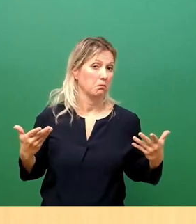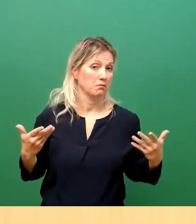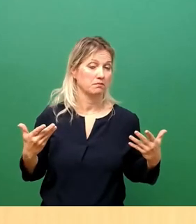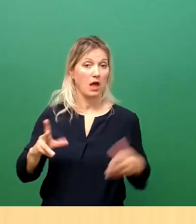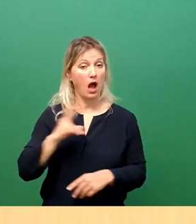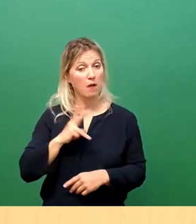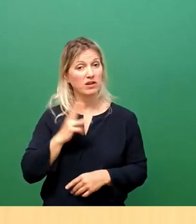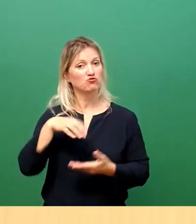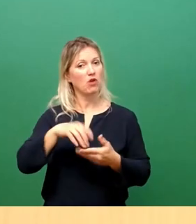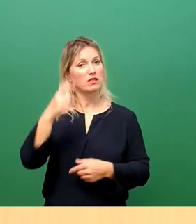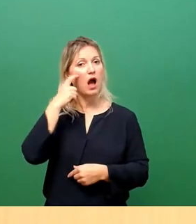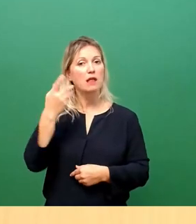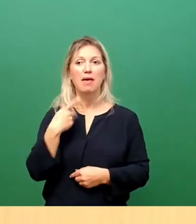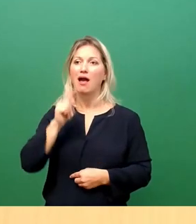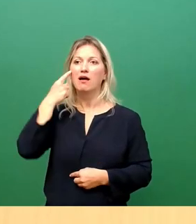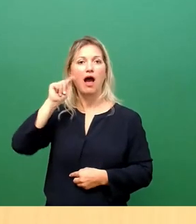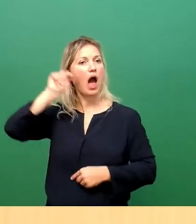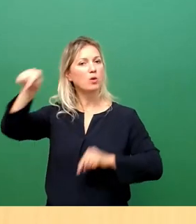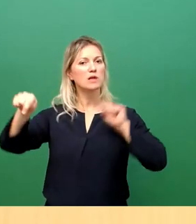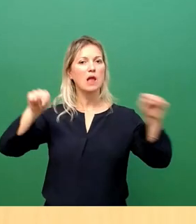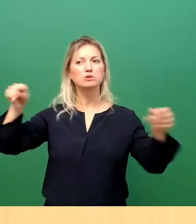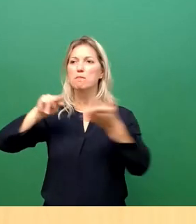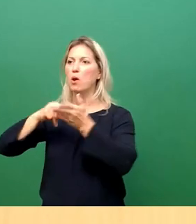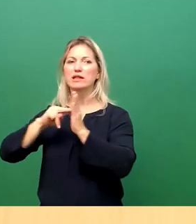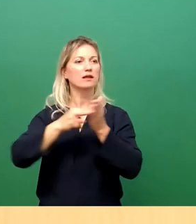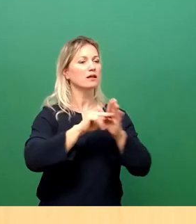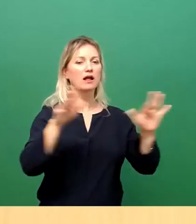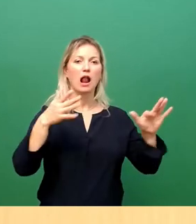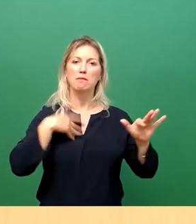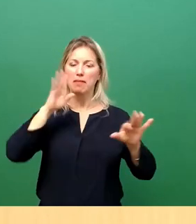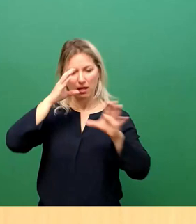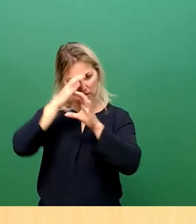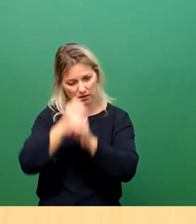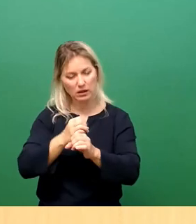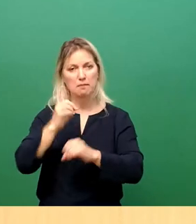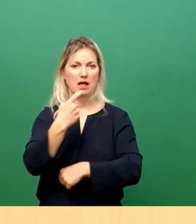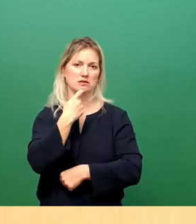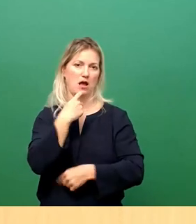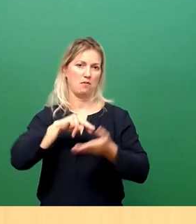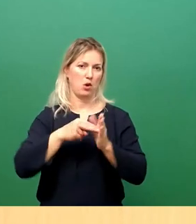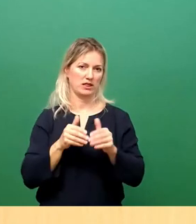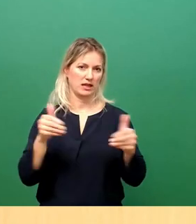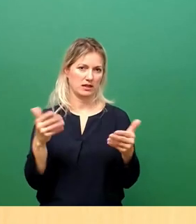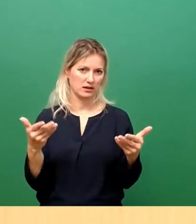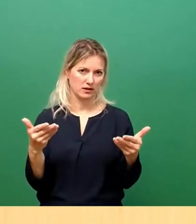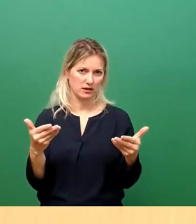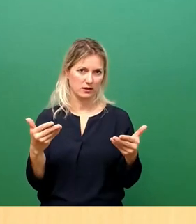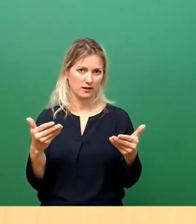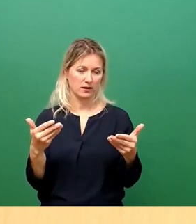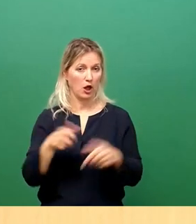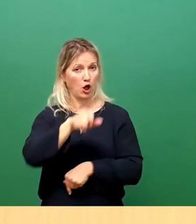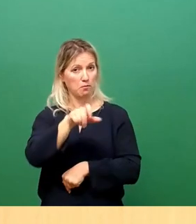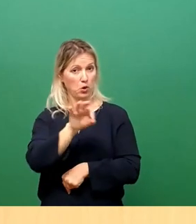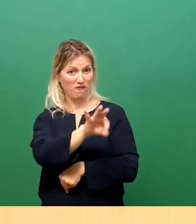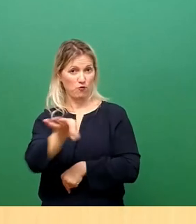Außenpolitik und mehr Kommunalpolitik zu machen. Vor allen Dingen mehr Sachpolitik. Und dann die Dinge, die den Bürgern ganz wichtig sind, die unter